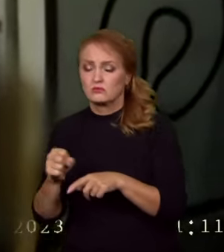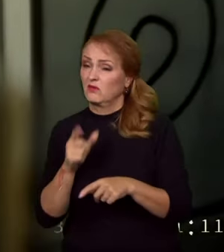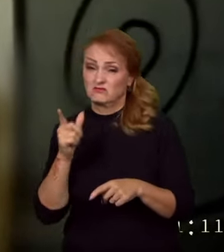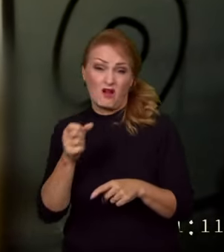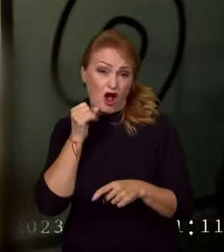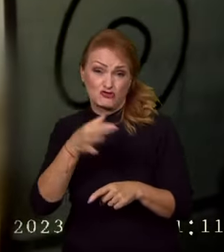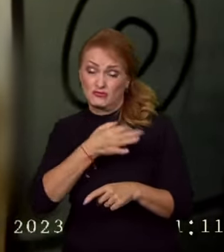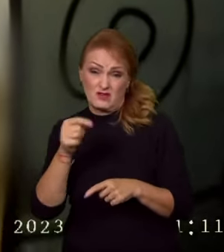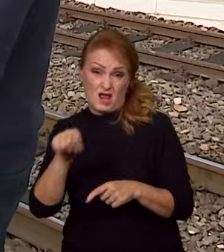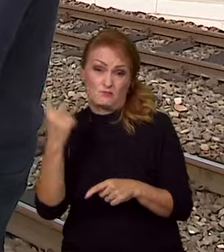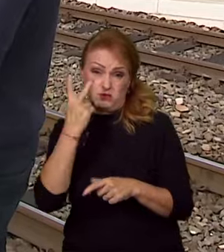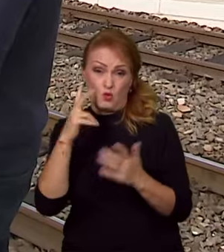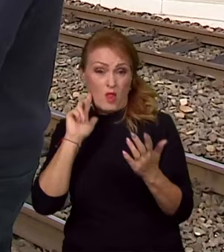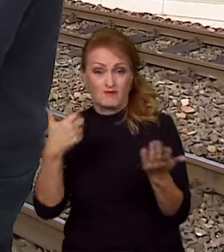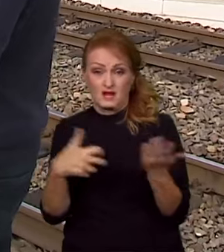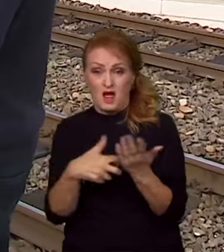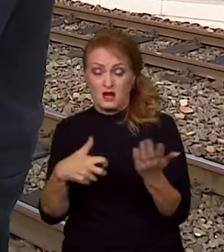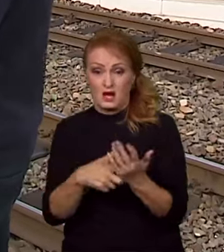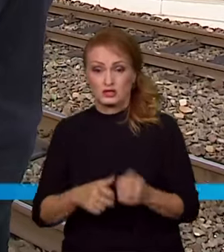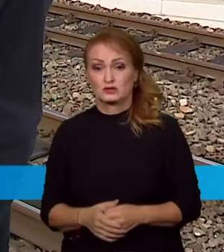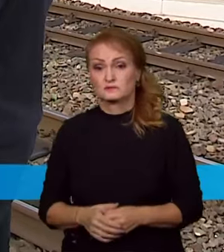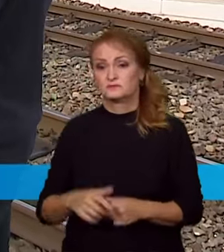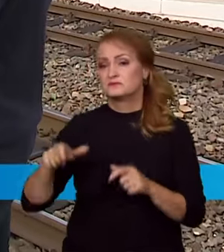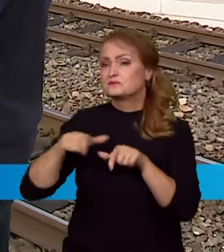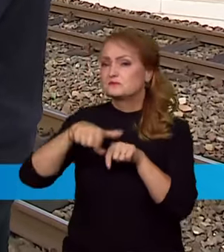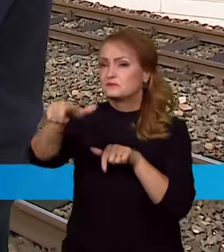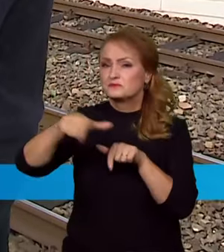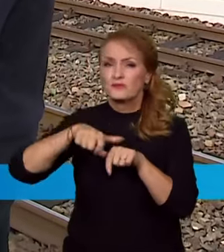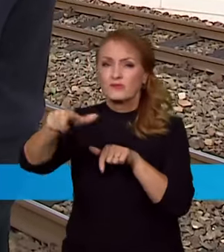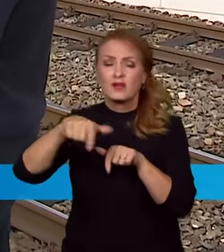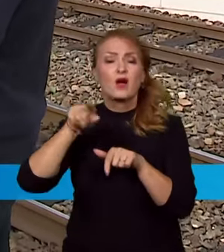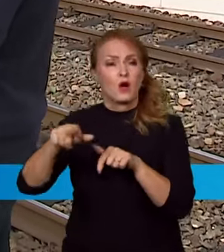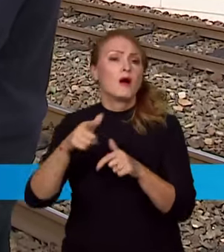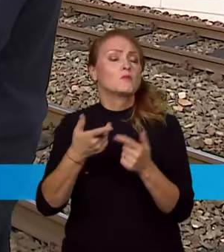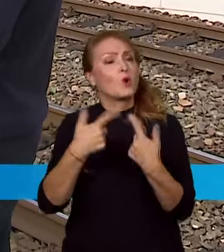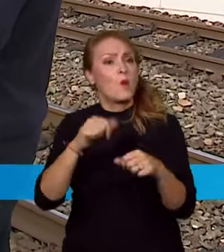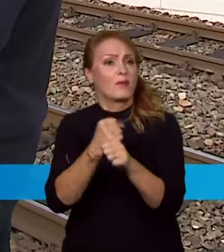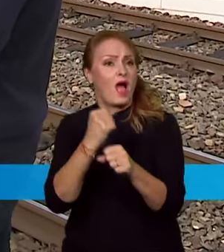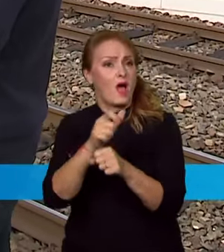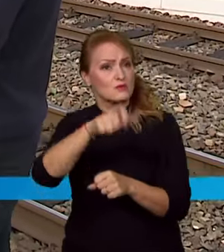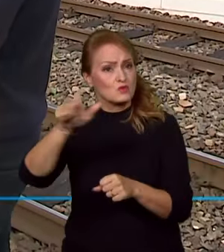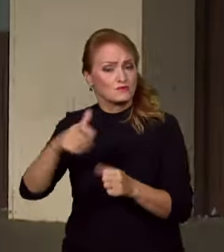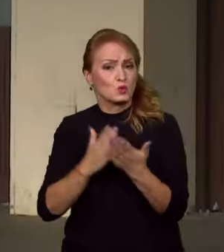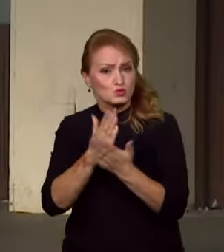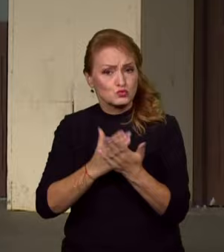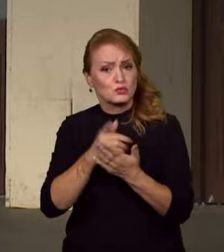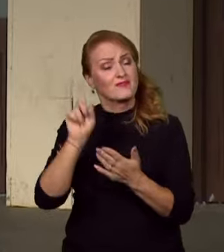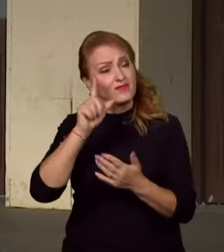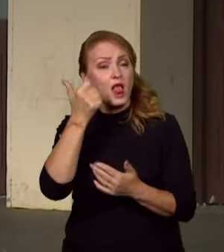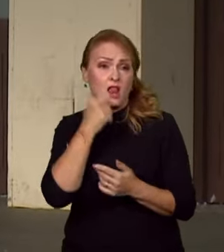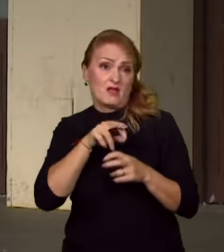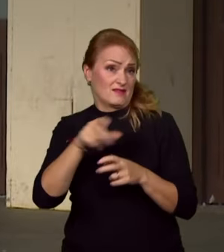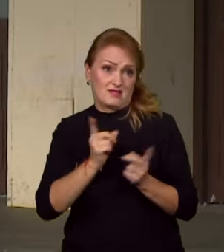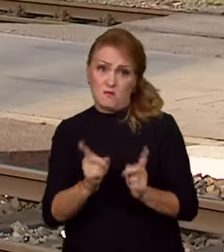denním pořádku. Toto je služební přechod, kde lidi to svádí, aby přecházeli. Je to osazeno cedulama, které zakazují vstup do